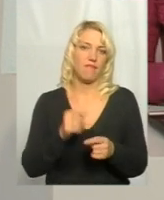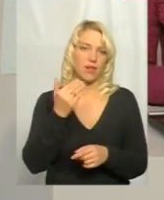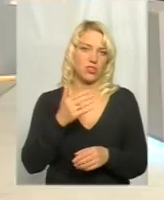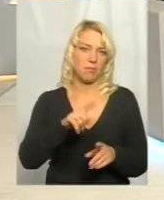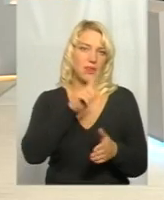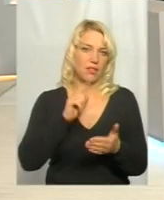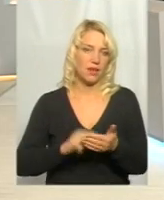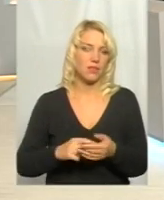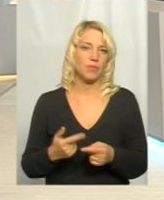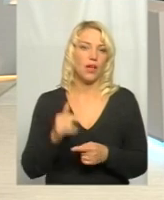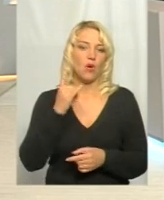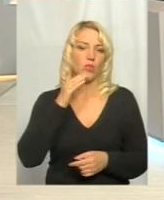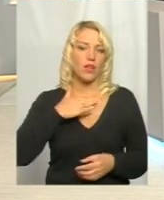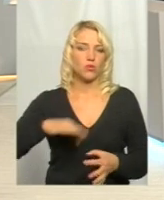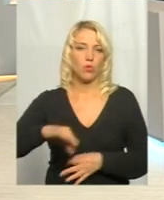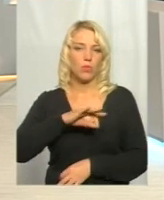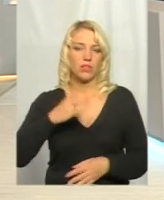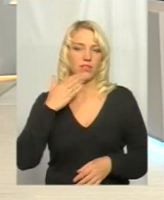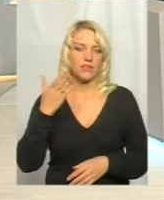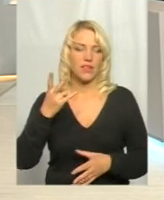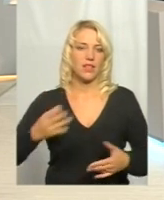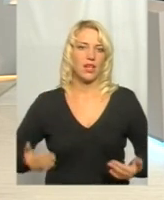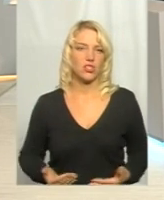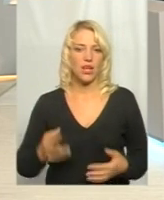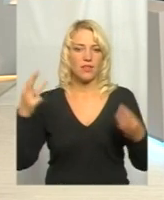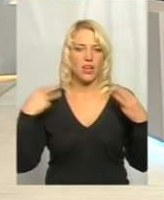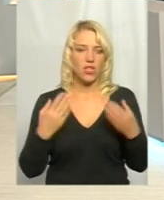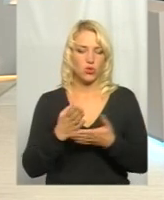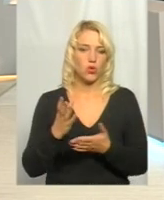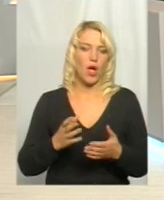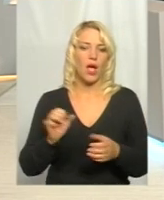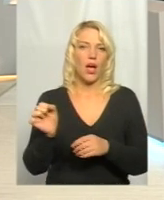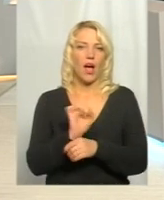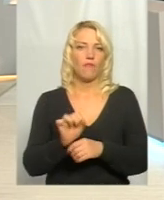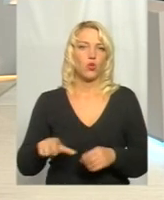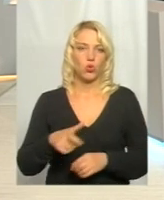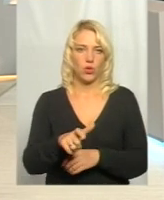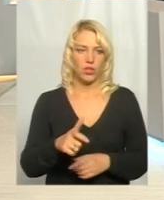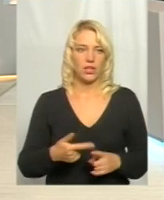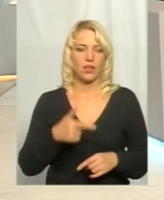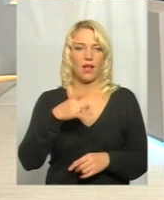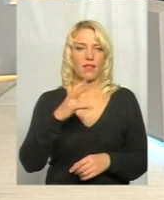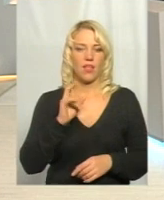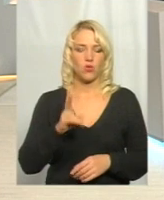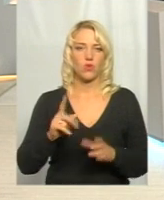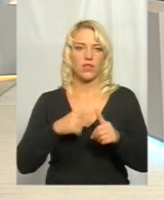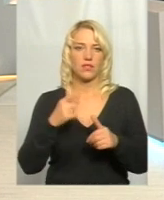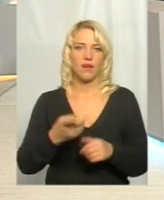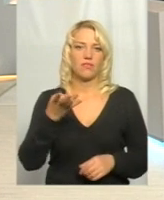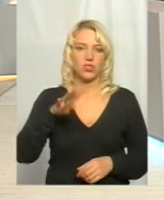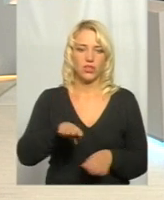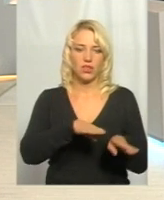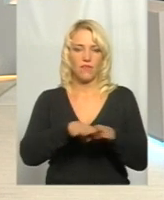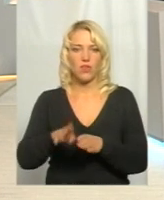поки продовжимо. У нашому проєкті «Звіти наживо» начальник служби автомобільних доріг області, до речі, Петро Гнедюк, назвав чотири рівні